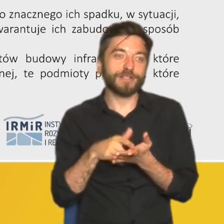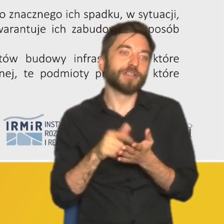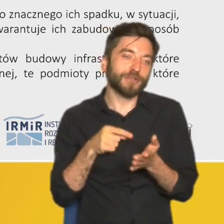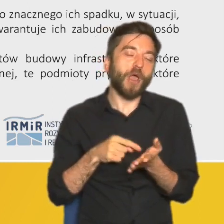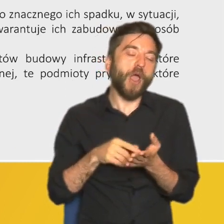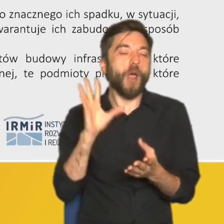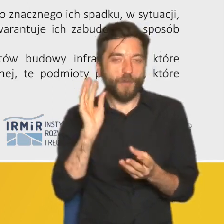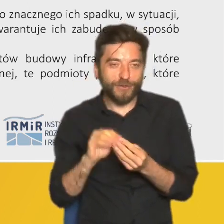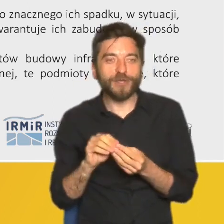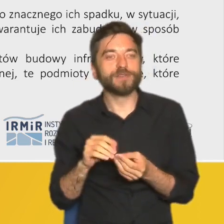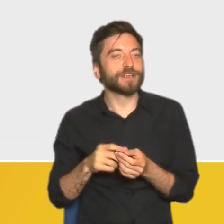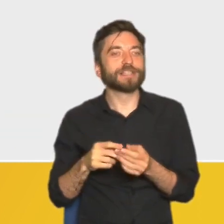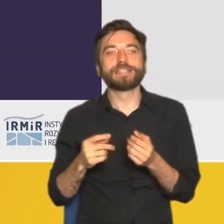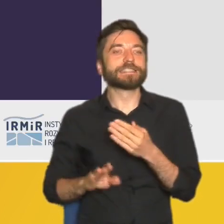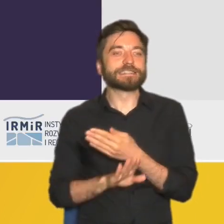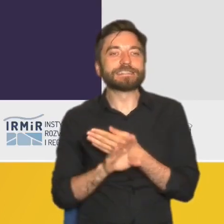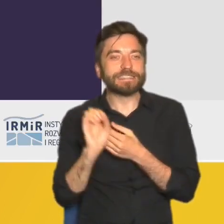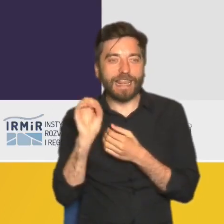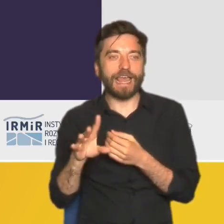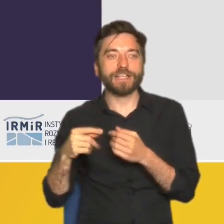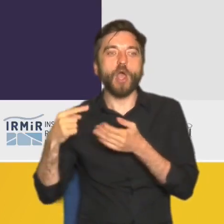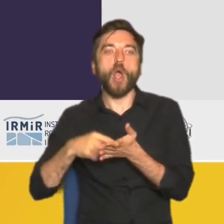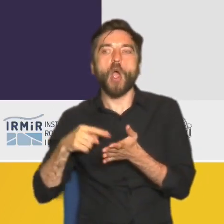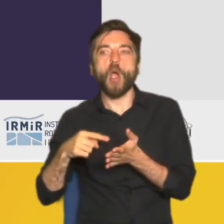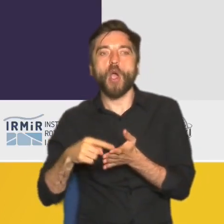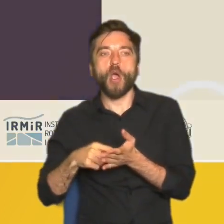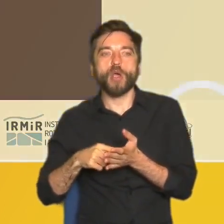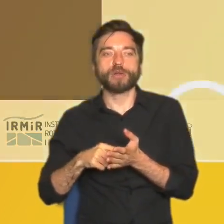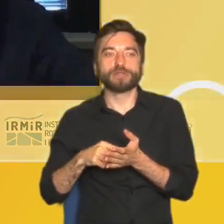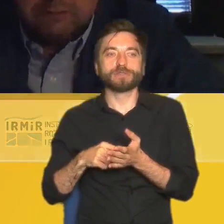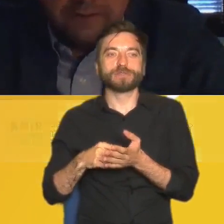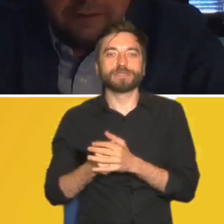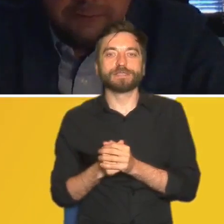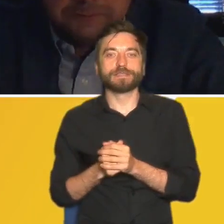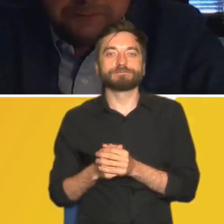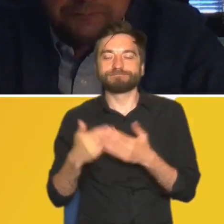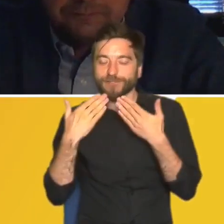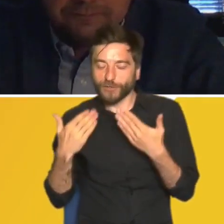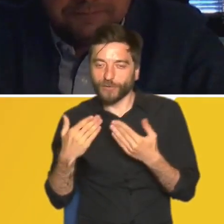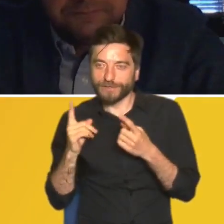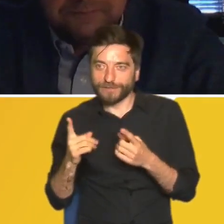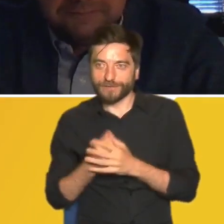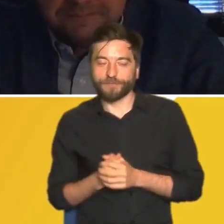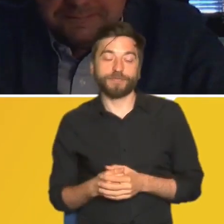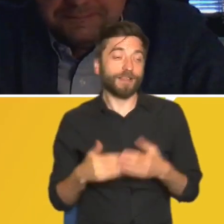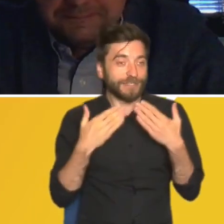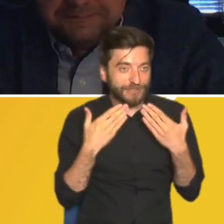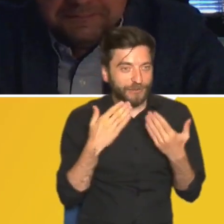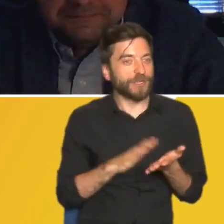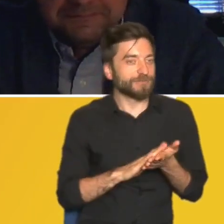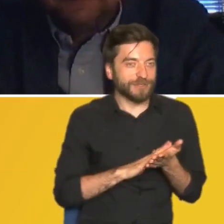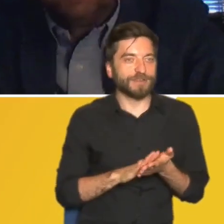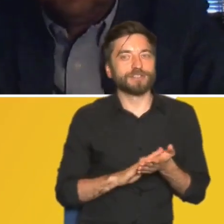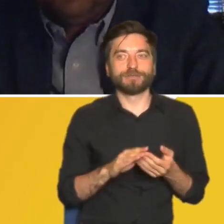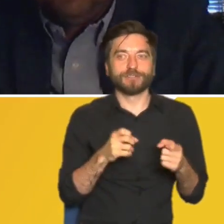podsumowanie bo ostatni slajd o to jest chyba dziękuję bardzo za uwagę to dziękuję to przepraszam że